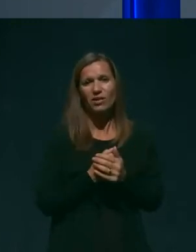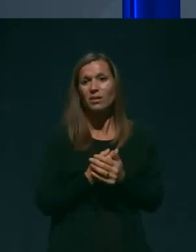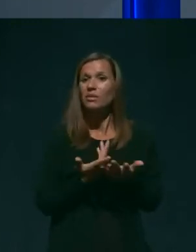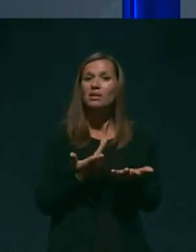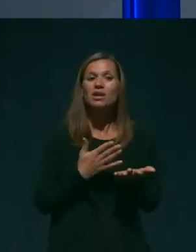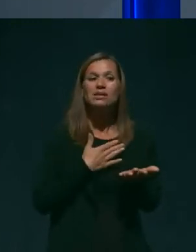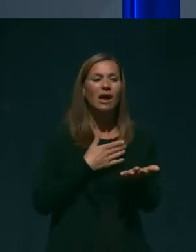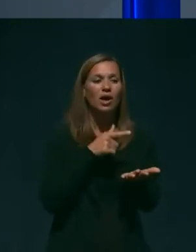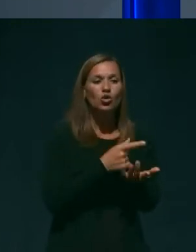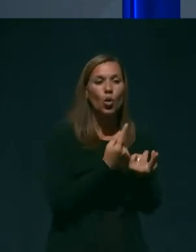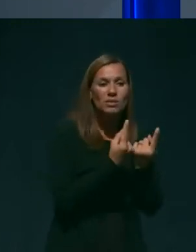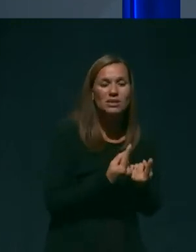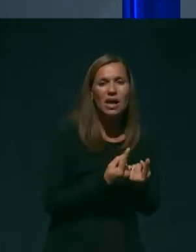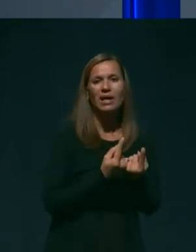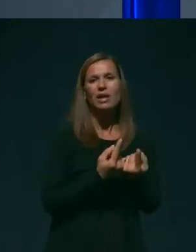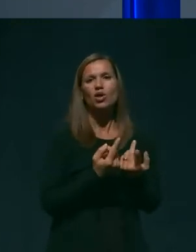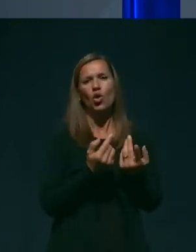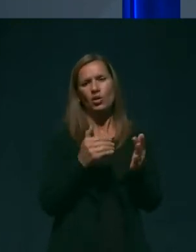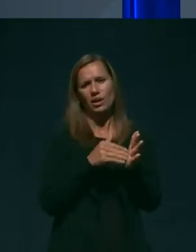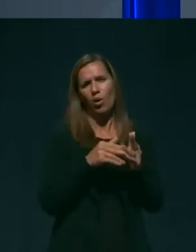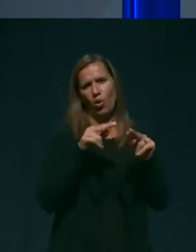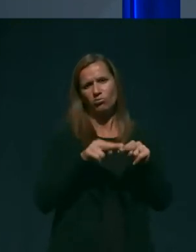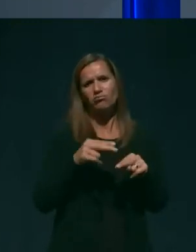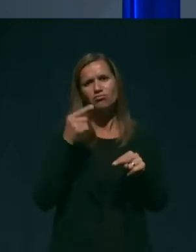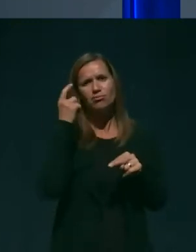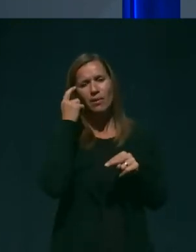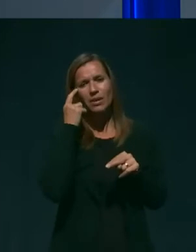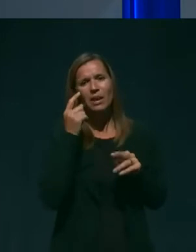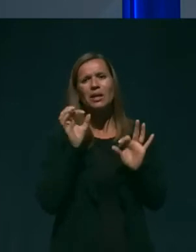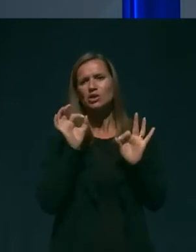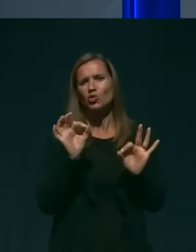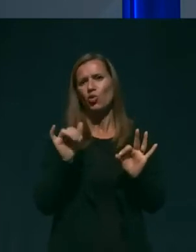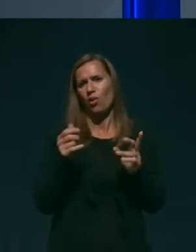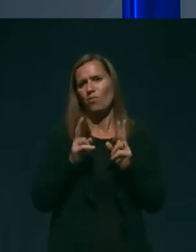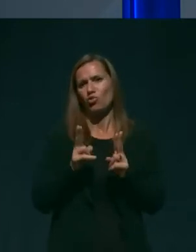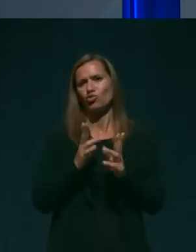pametjo. Prav gotovo je možno znakovni jezik